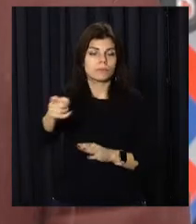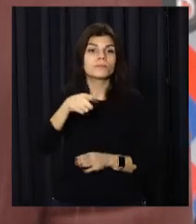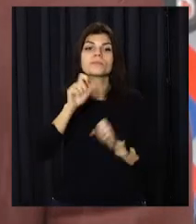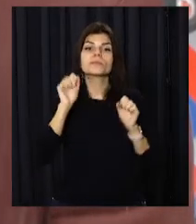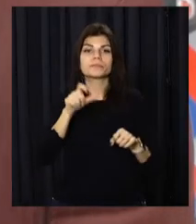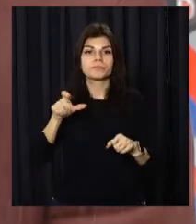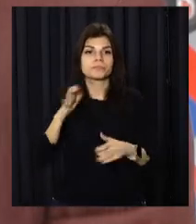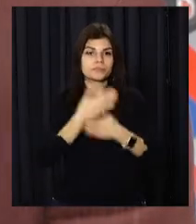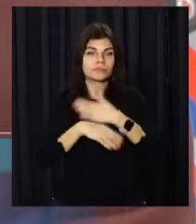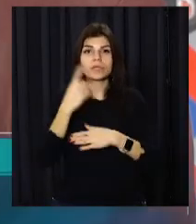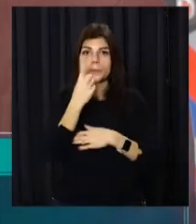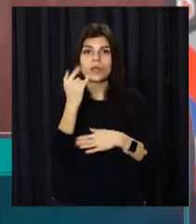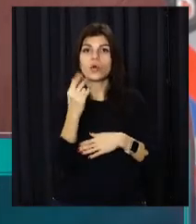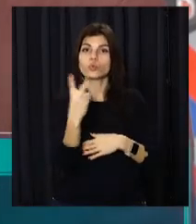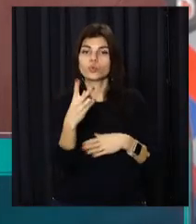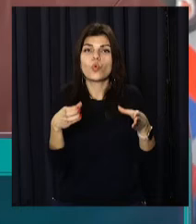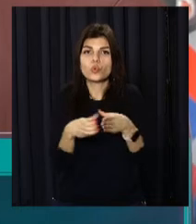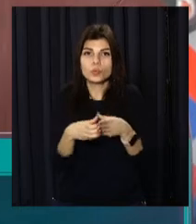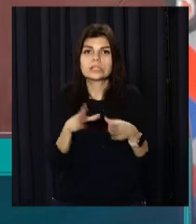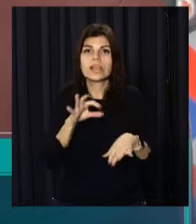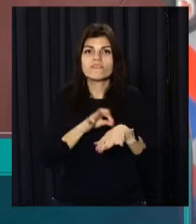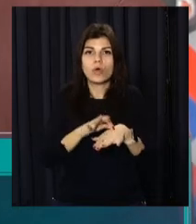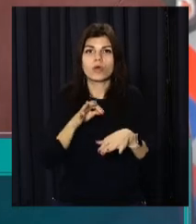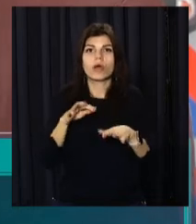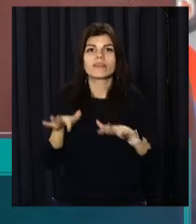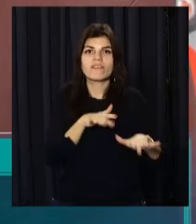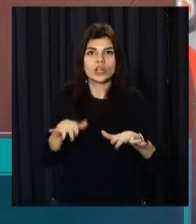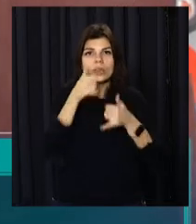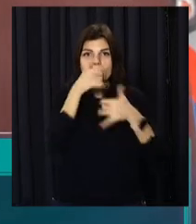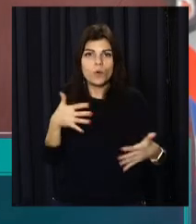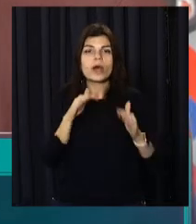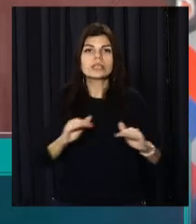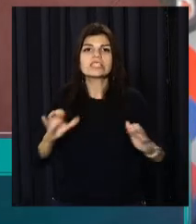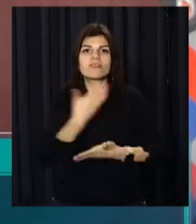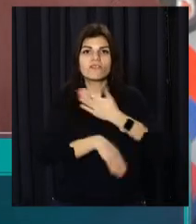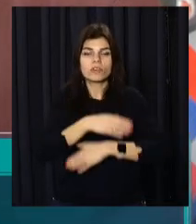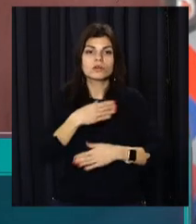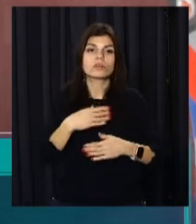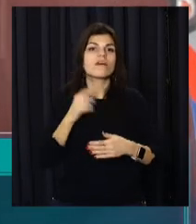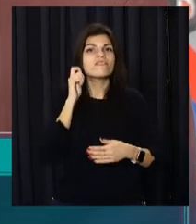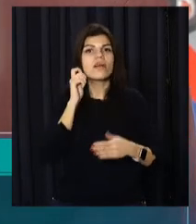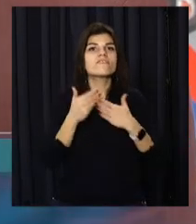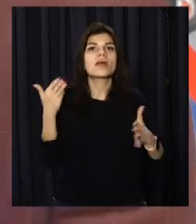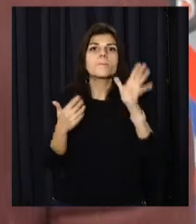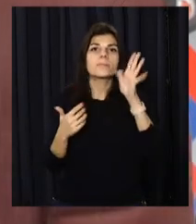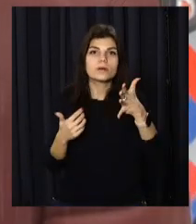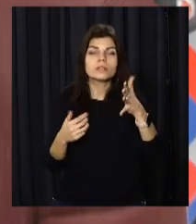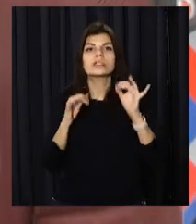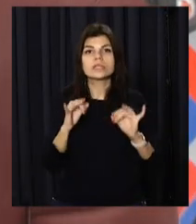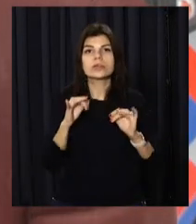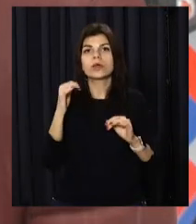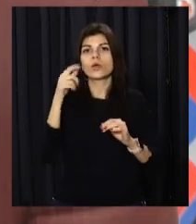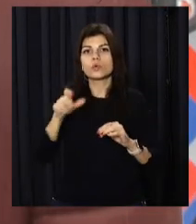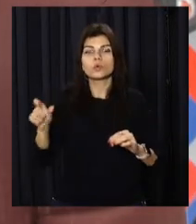можуть особи з інвалідністю першої та другої групи з захворюванням опорно-рухового апарату, діти з інвалідністю віком від 5 років та